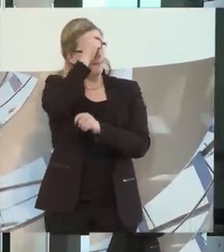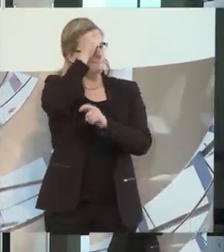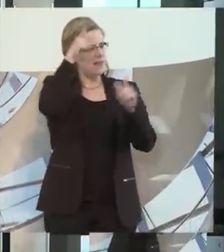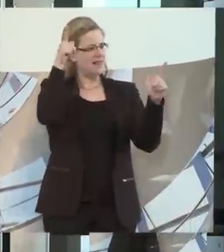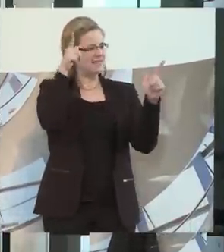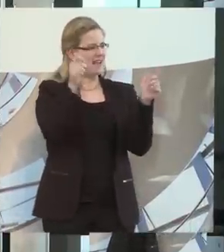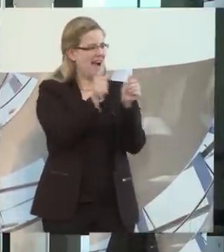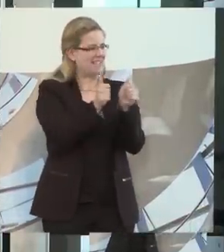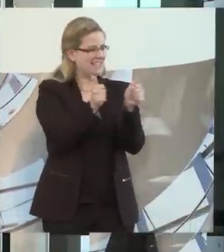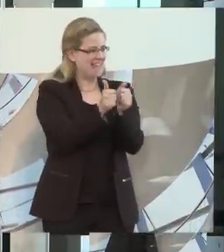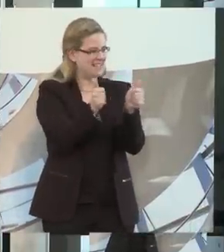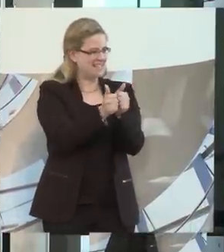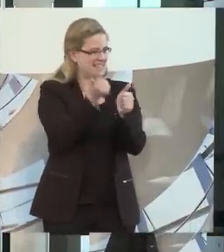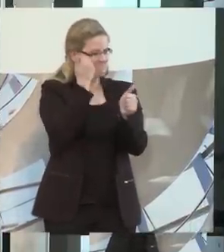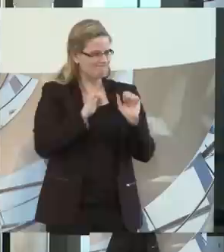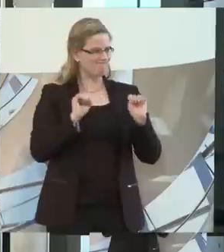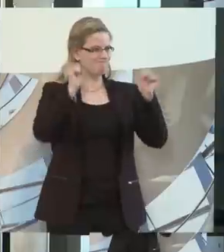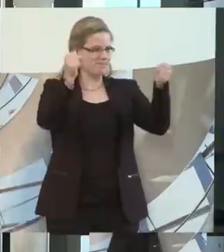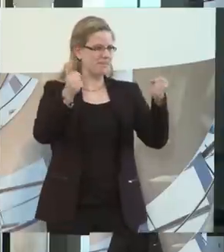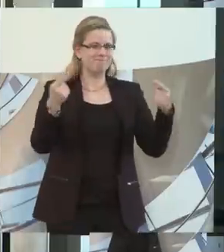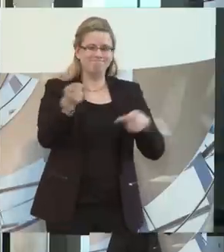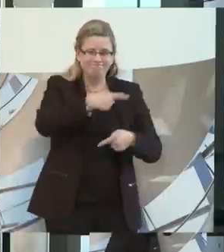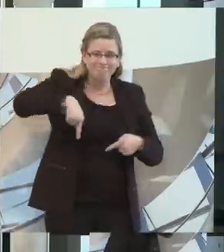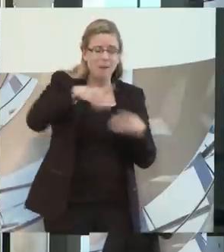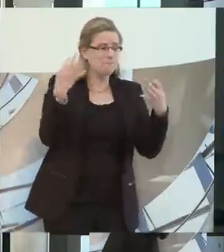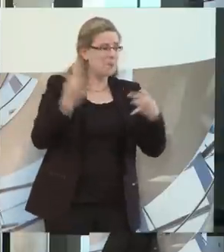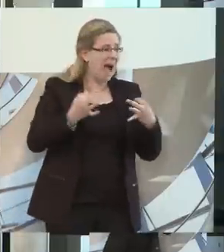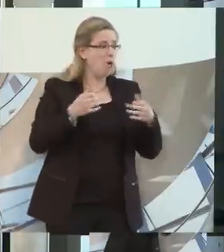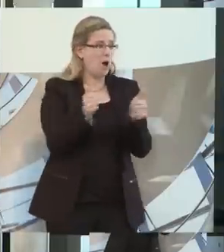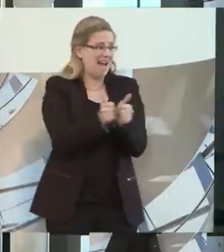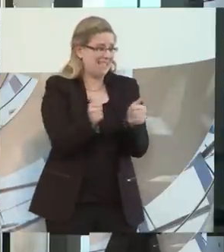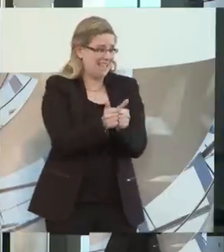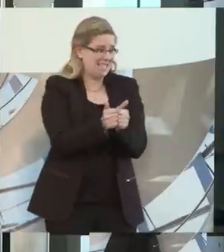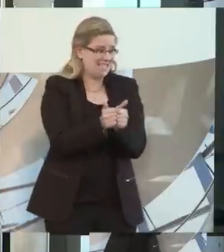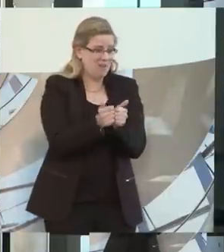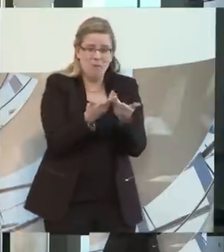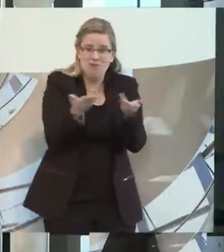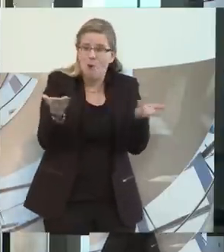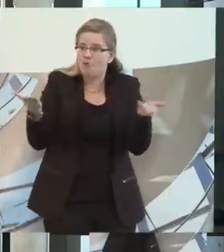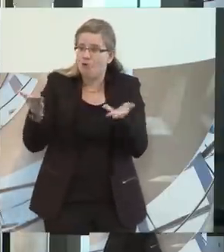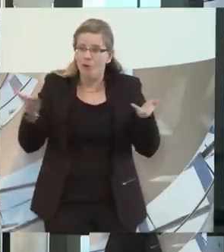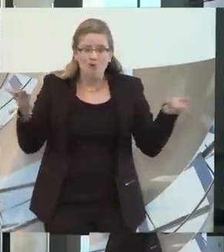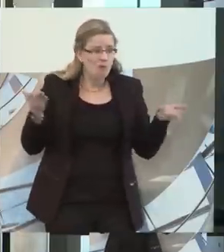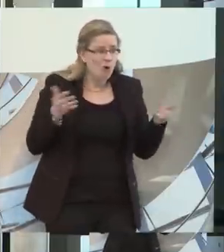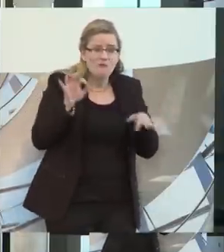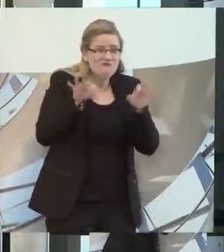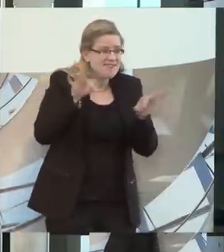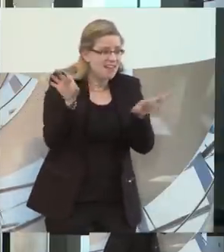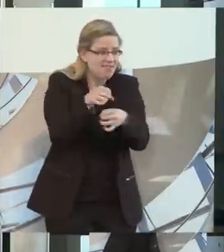Assistenz ins Leben zu rufen. Wir brauchen Assistenten. Wir finden sie fast nicht mehr. Wir brauchen